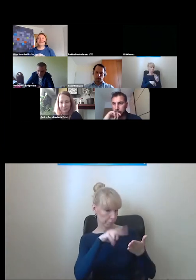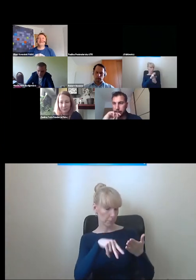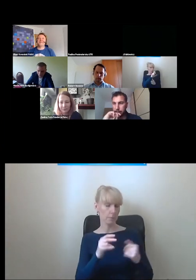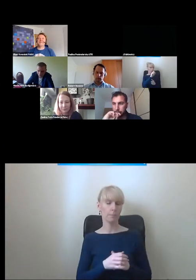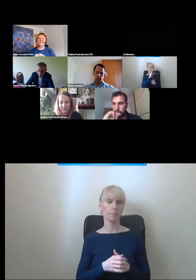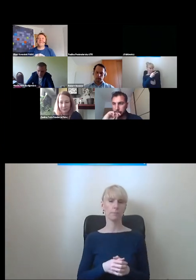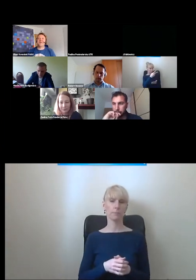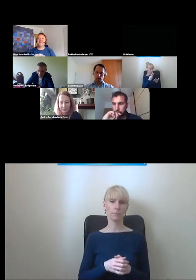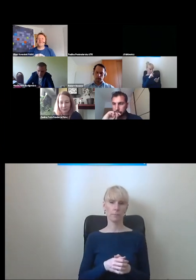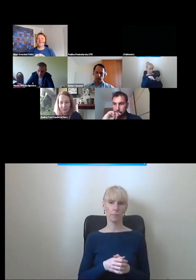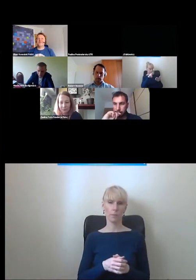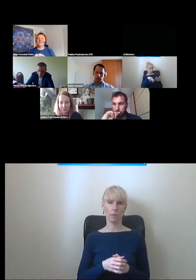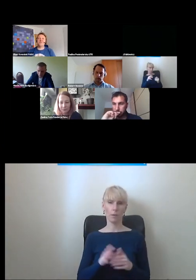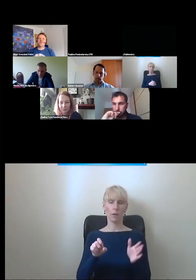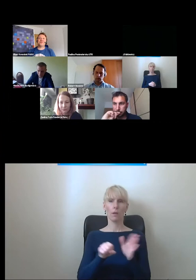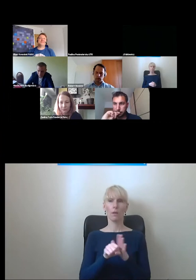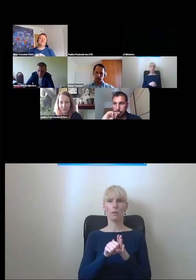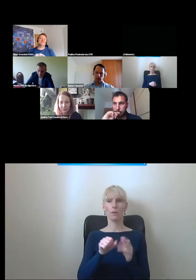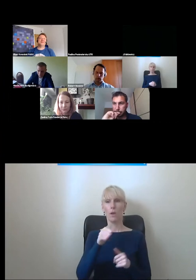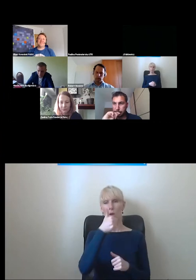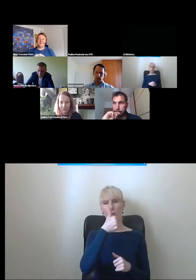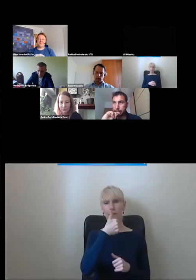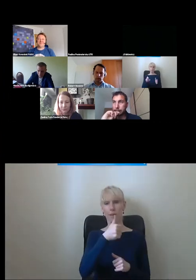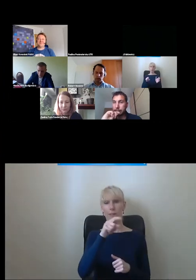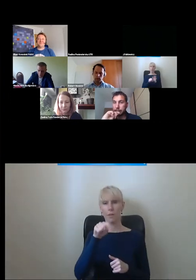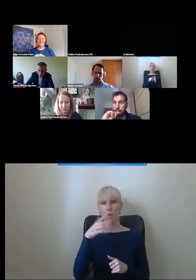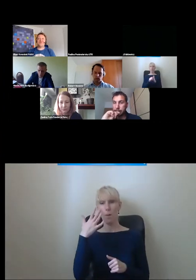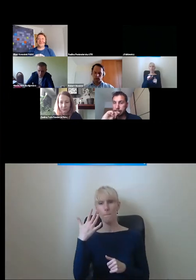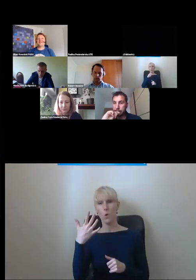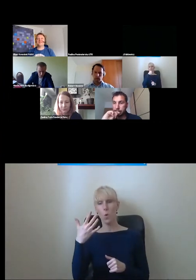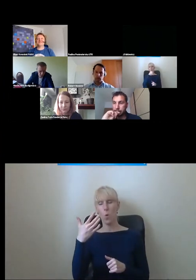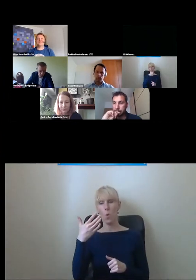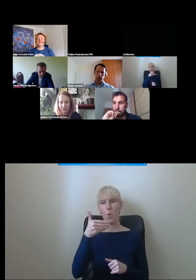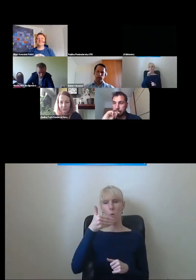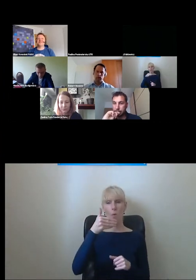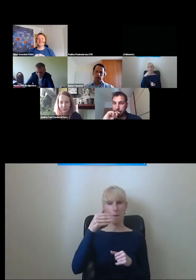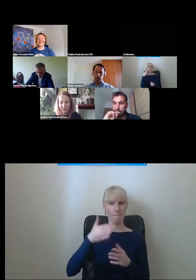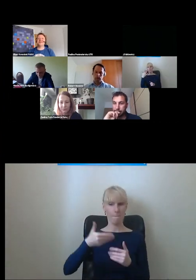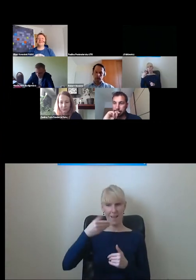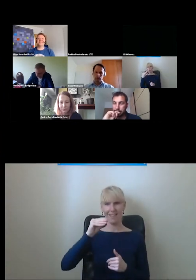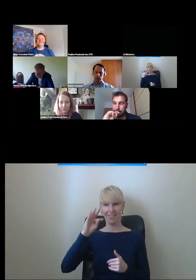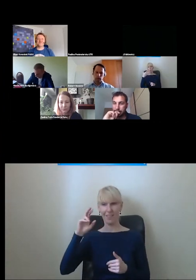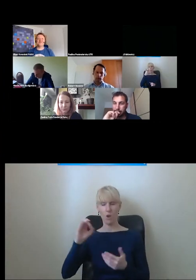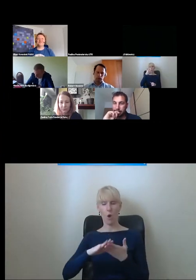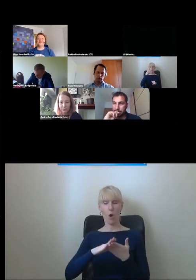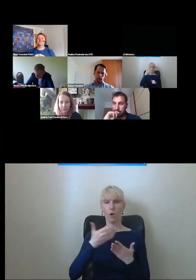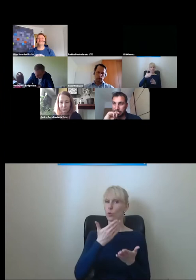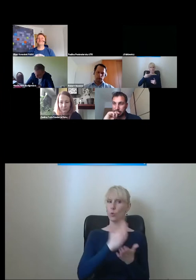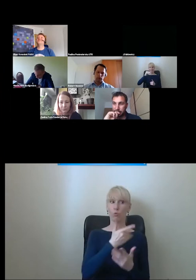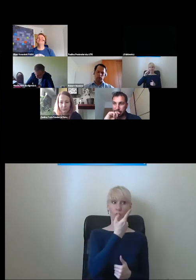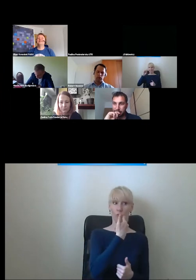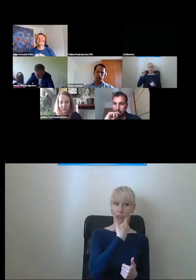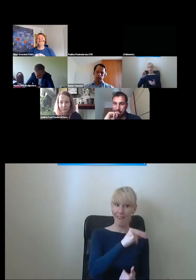Pan Michał mówi, no półtorej linii metra mamy po prostu. Półtorej. Tak jeszcze nie dwie, ale już nie